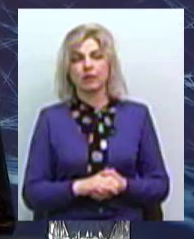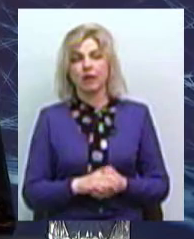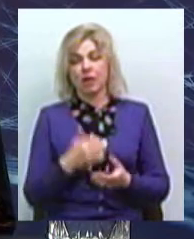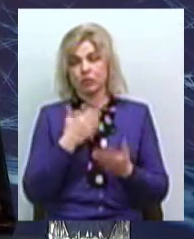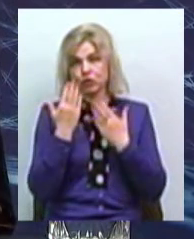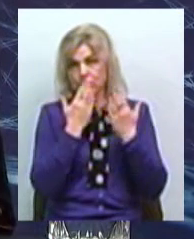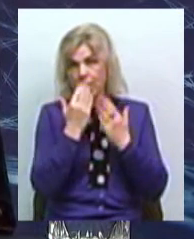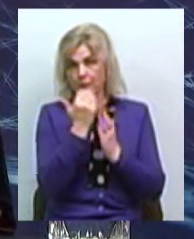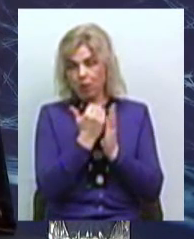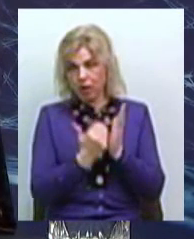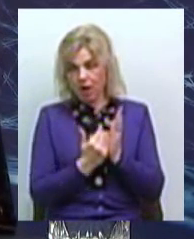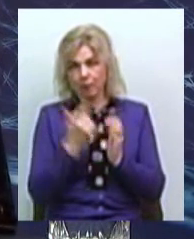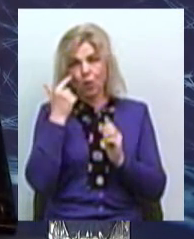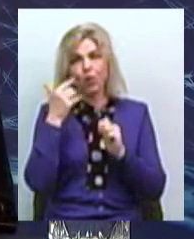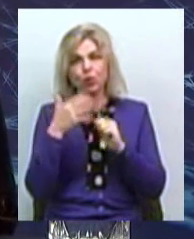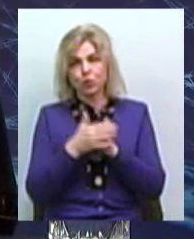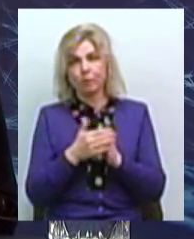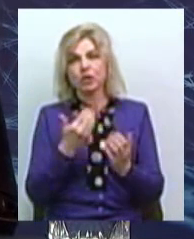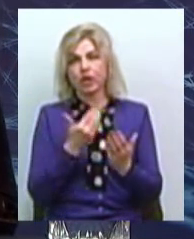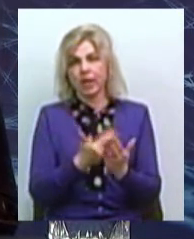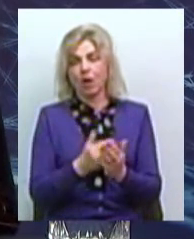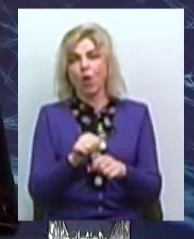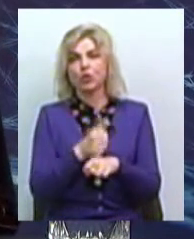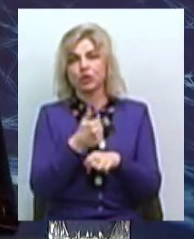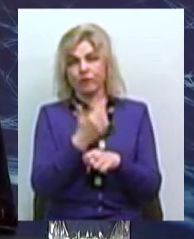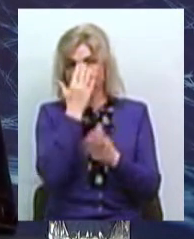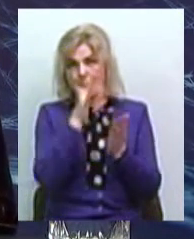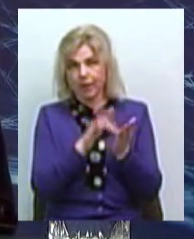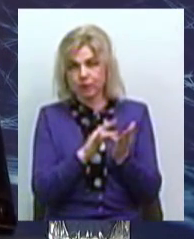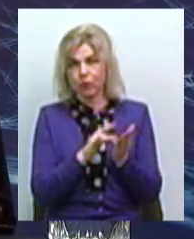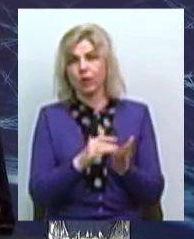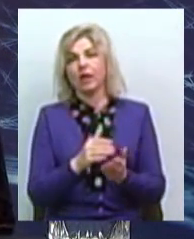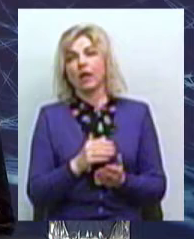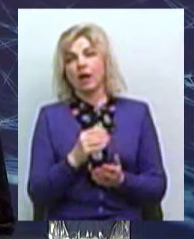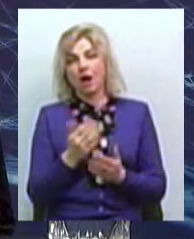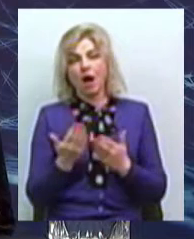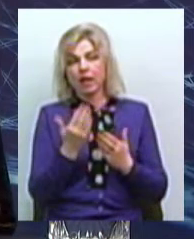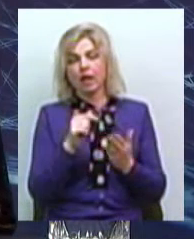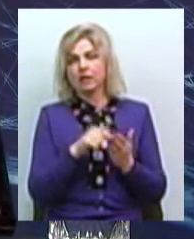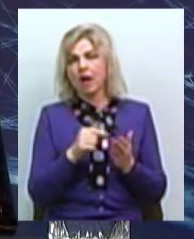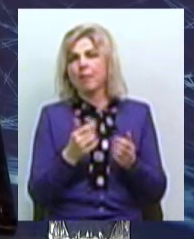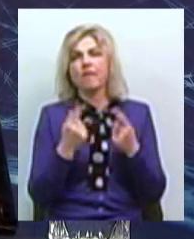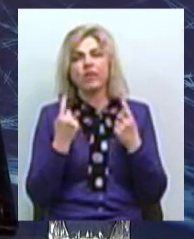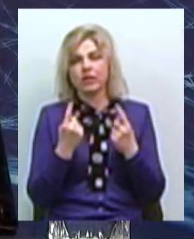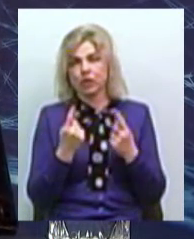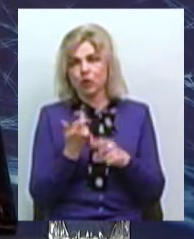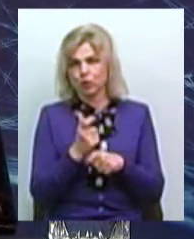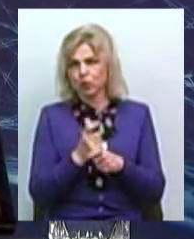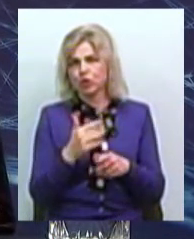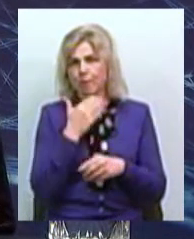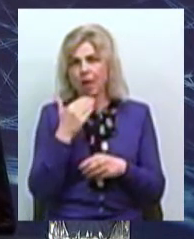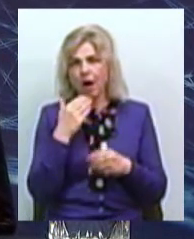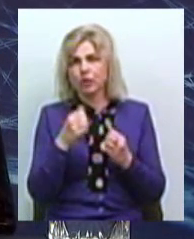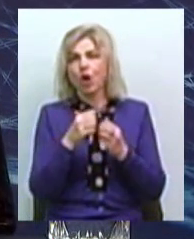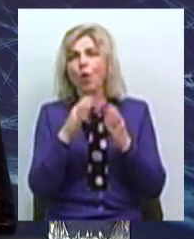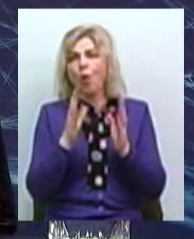і зрозумівши її основну мету, її ціль, який там величезний, дуже великий комплекс зазначено,